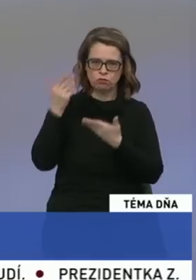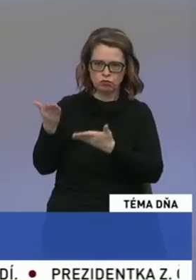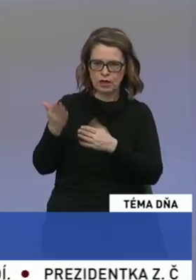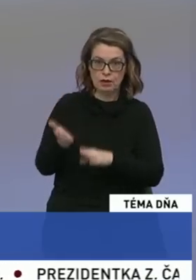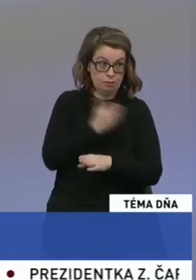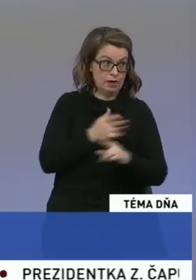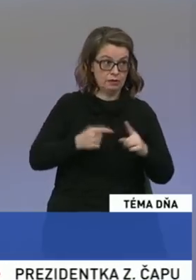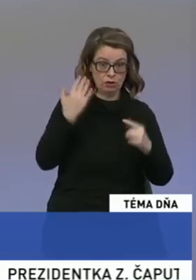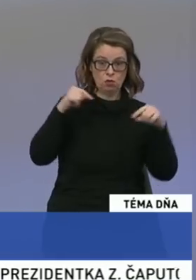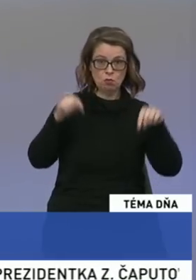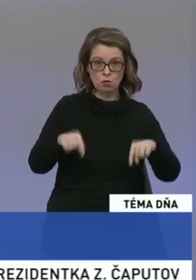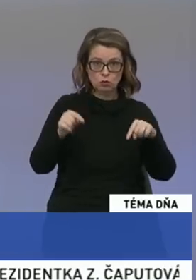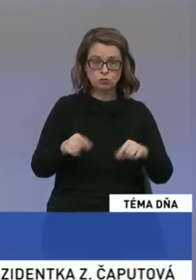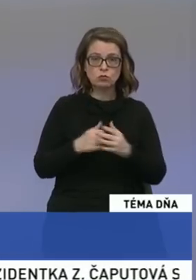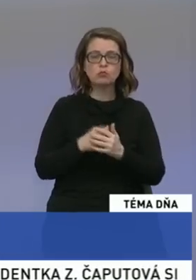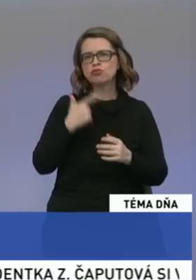chvíľkou v relácii.